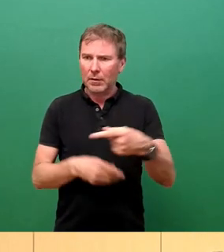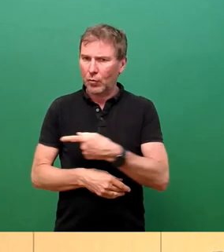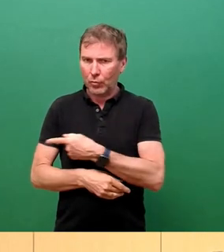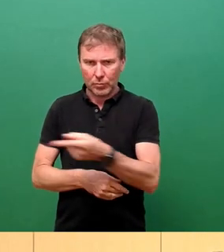Wort gekommen. Vielen Dank. Dank.